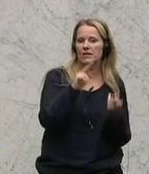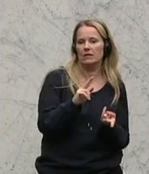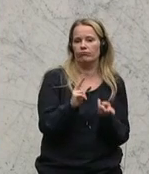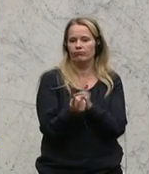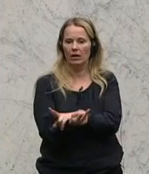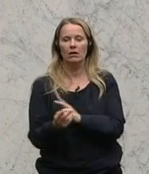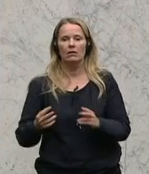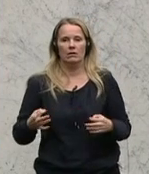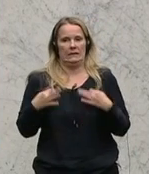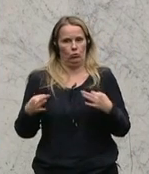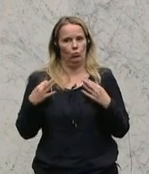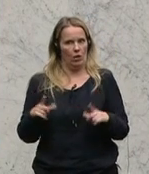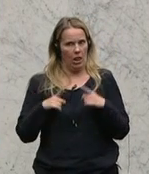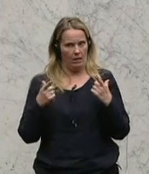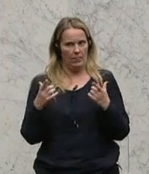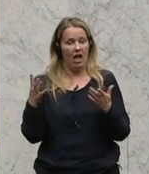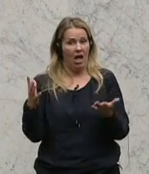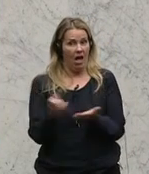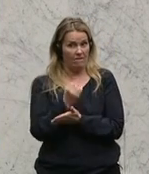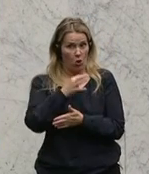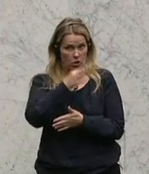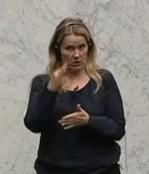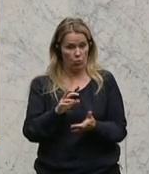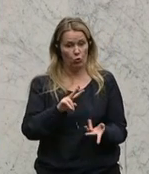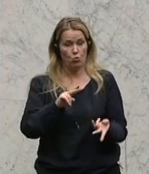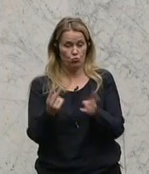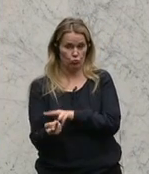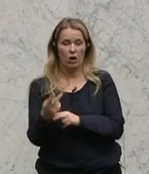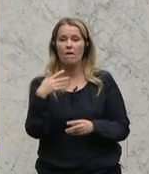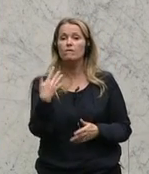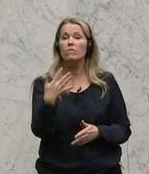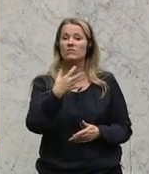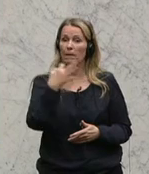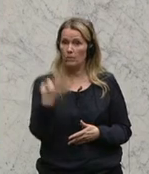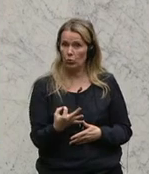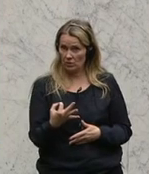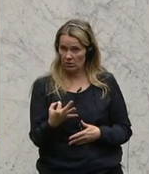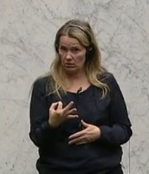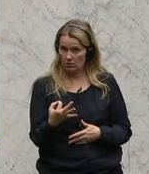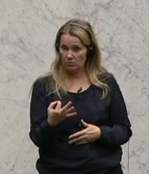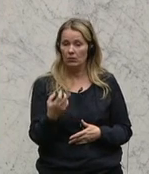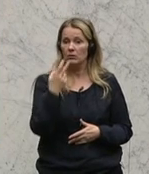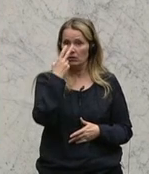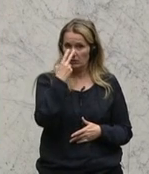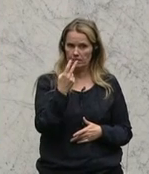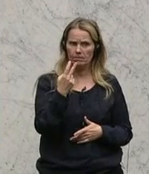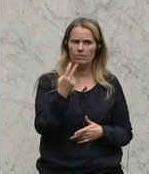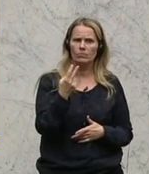um gesünder zu leben. Die Erfolgsquote beim Umstieg liegt bei 50 Prozent, im Gegensatz zu